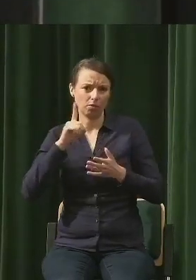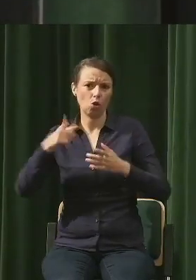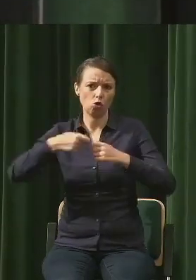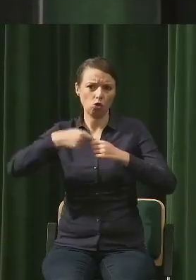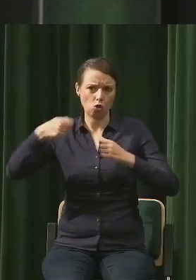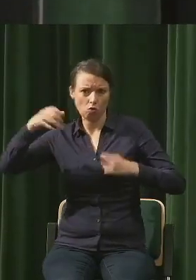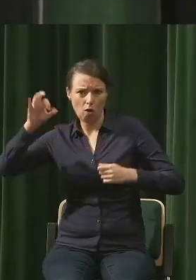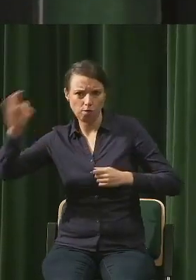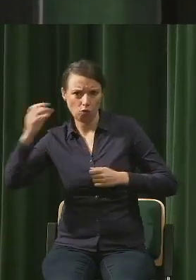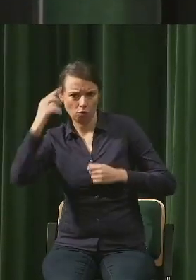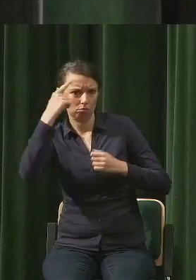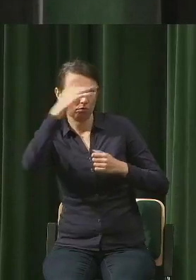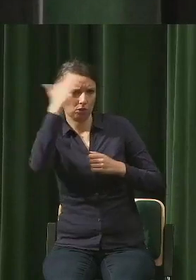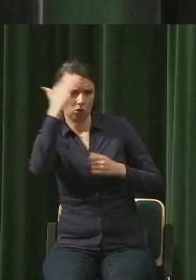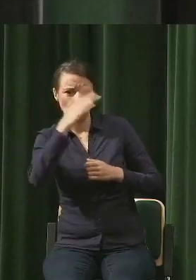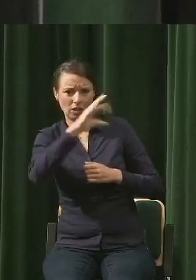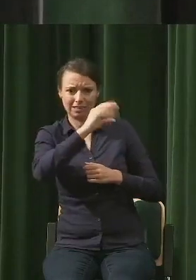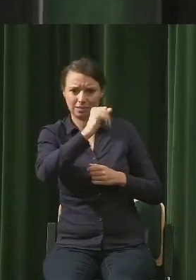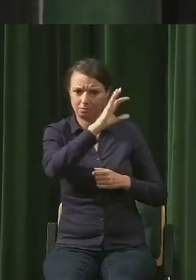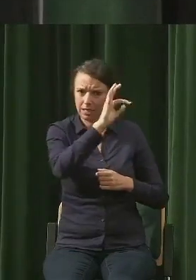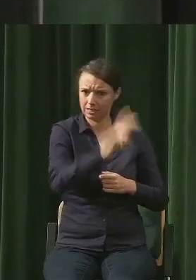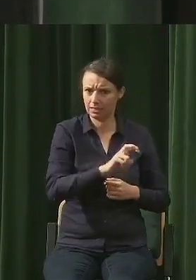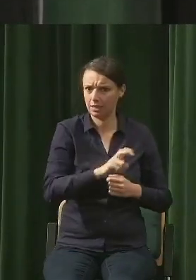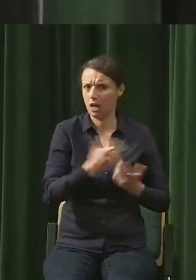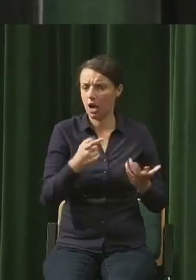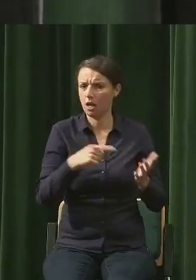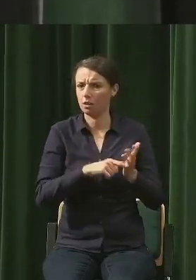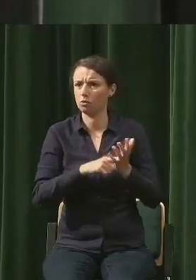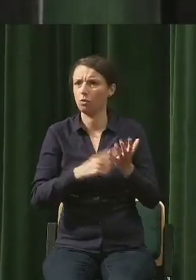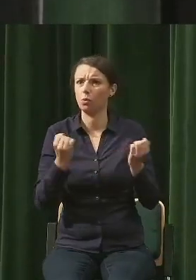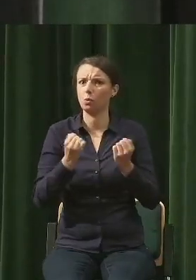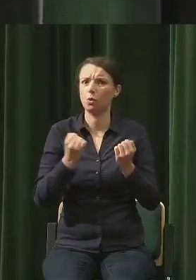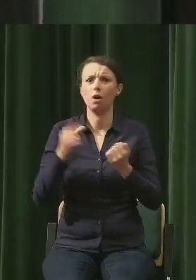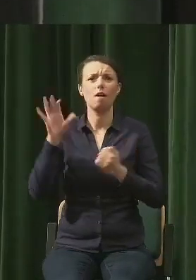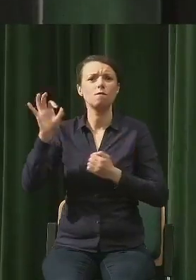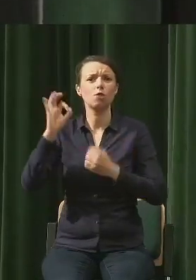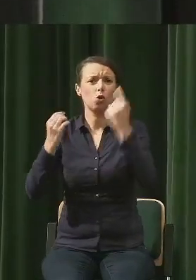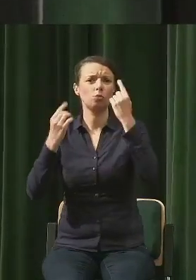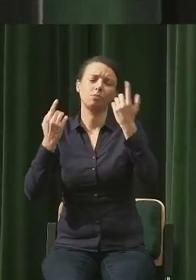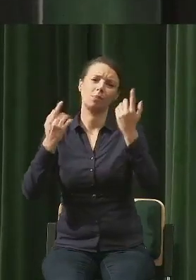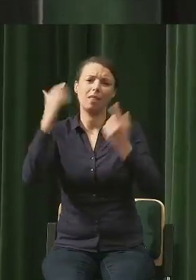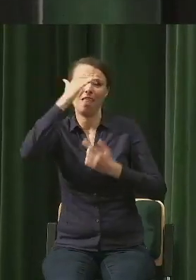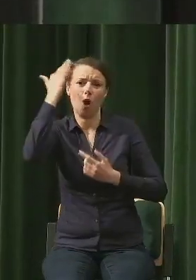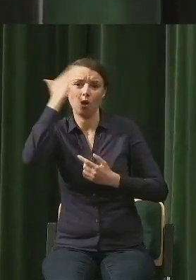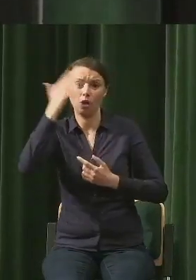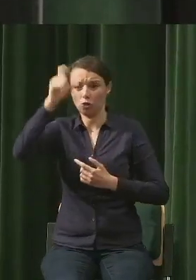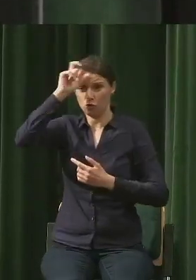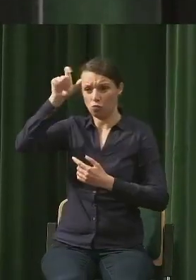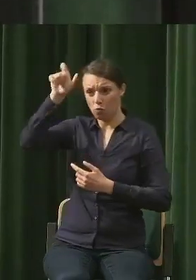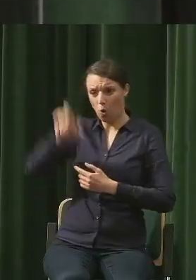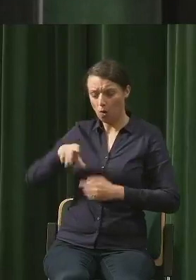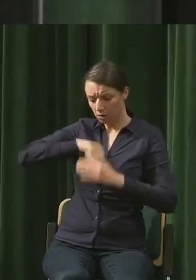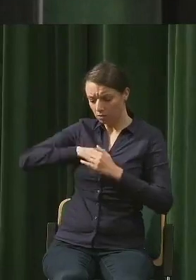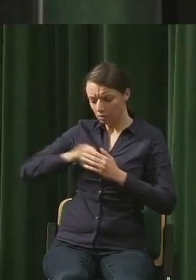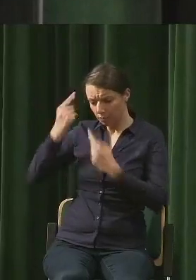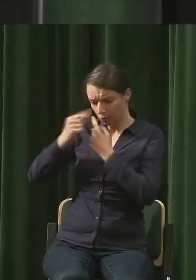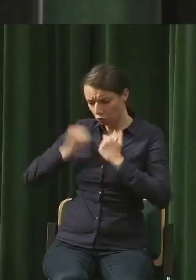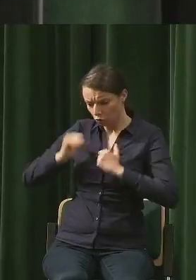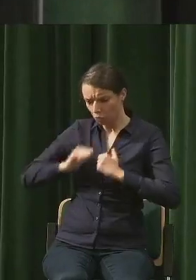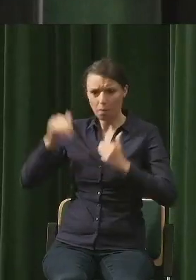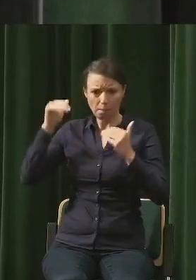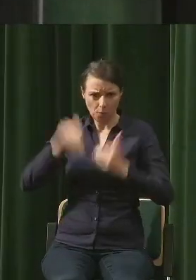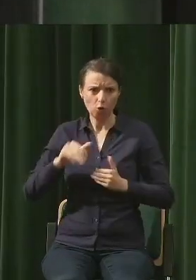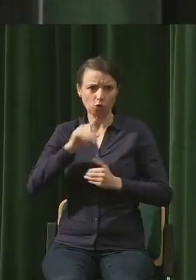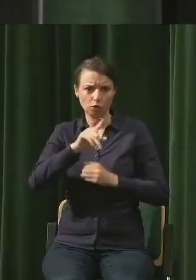to najdalej idące stwierdzenie, że człowieka może na przykład odruczyć egoizmu, ale to nie zmienia fakty oczywiście, że Marks tak samo jak Smith